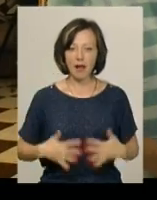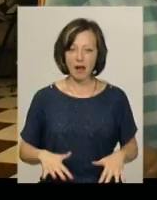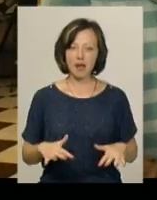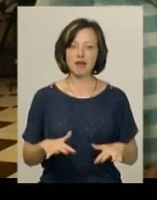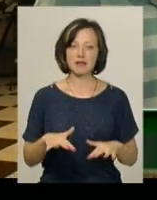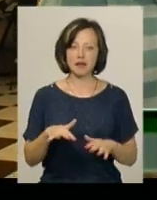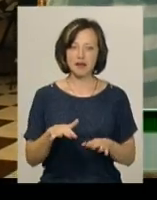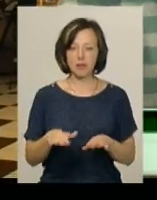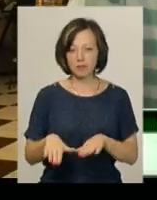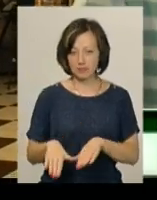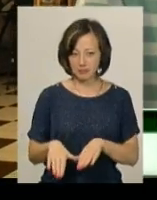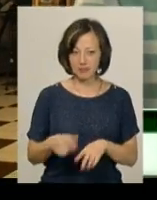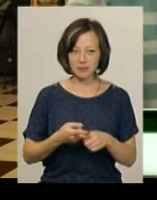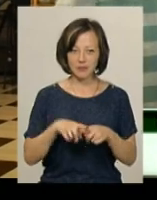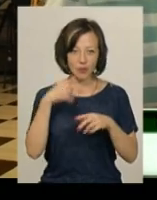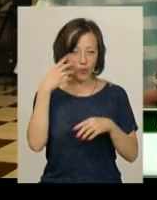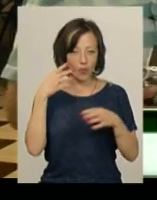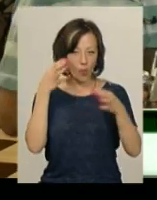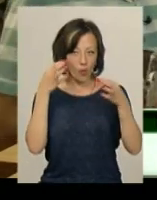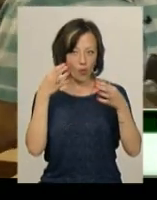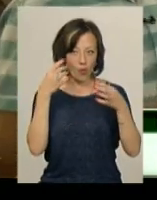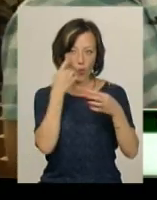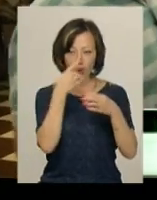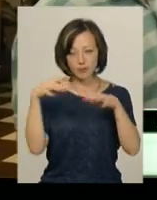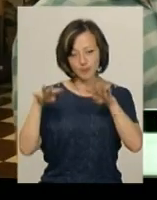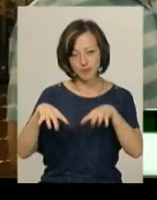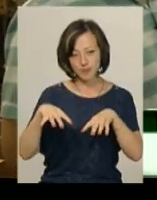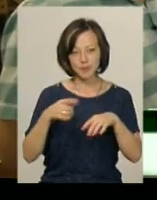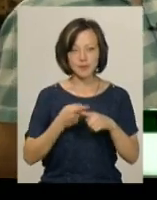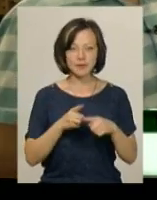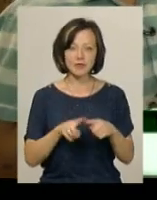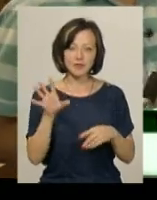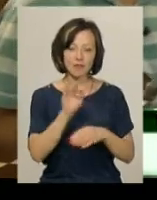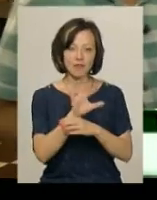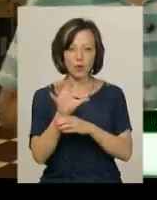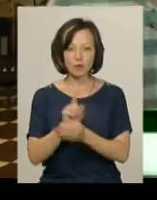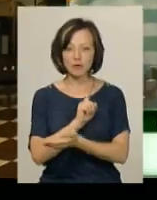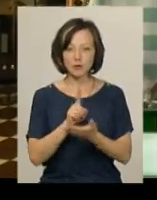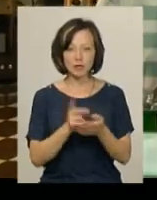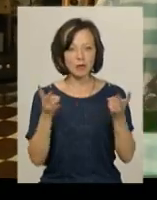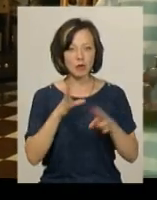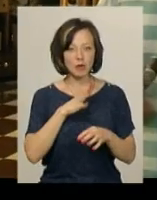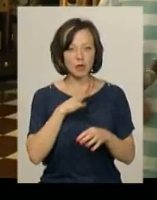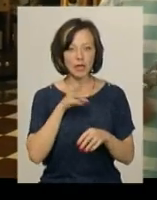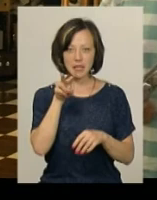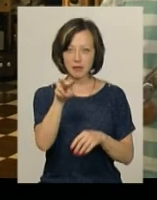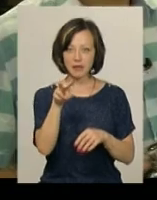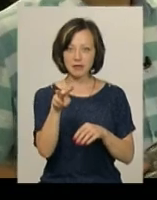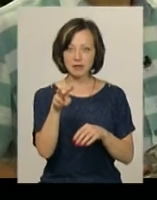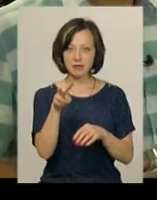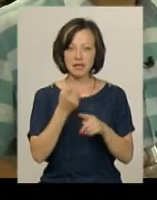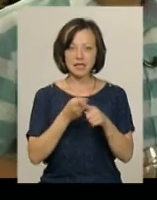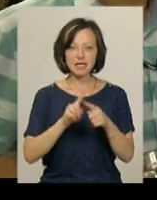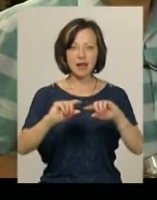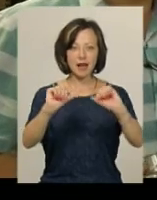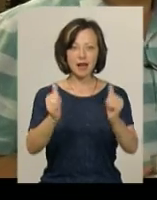ставилася ця поза, опучені очки. В той час, якщо ви подивитесь, всі фото обов'язково треба було дивитись в об'єктив. Це